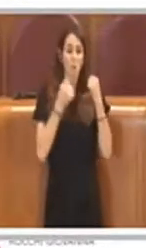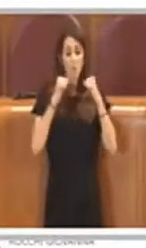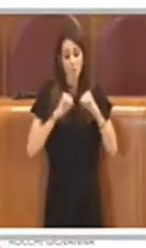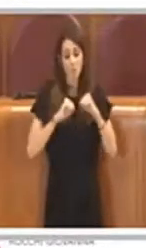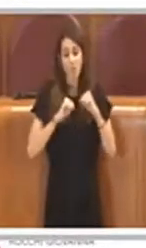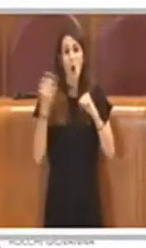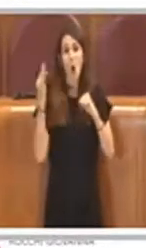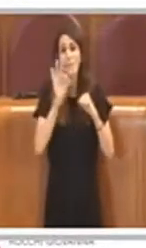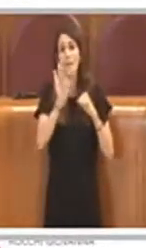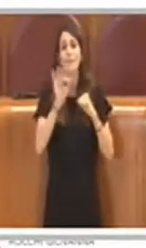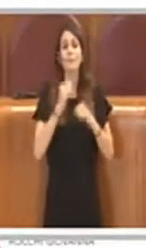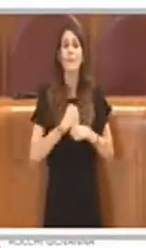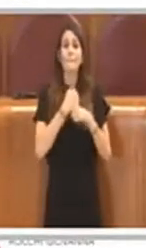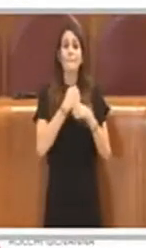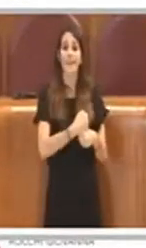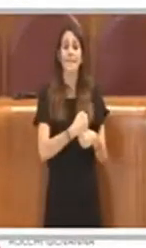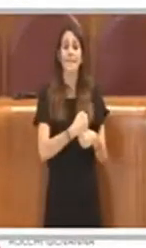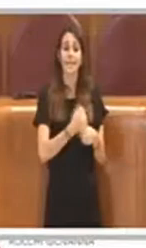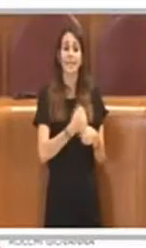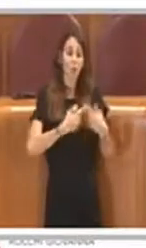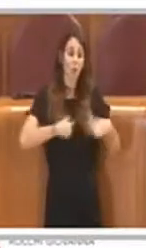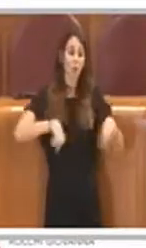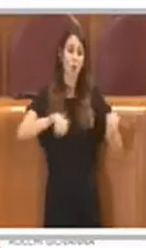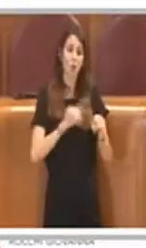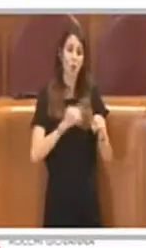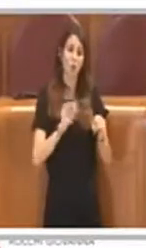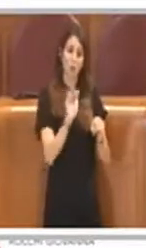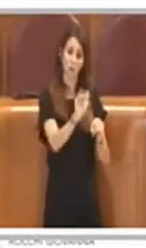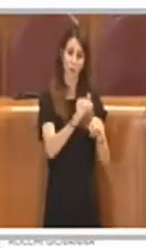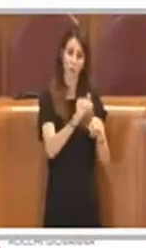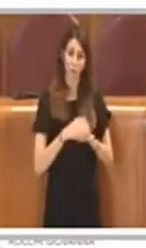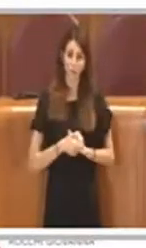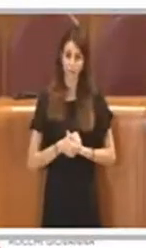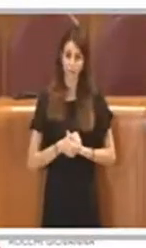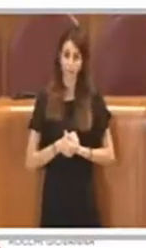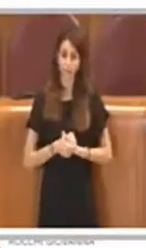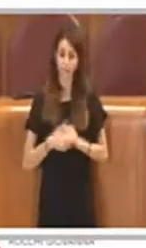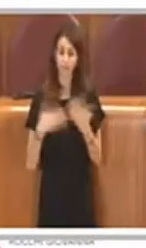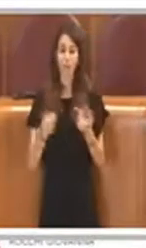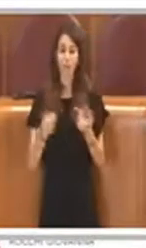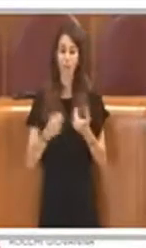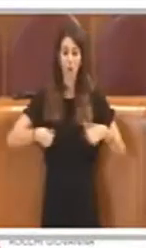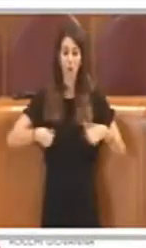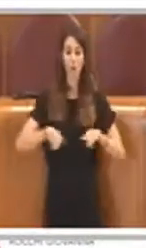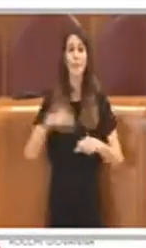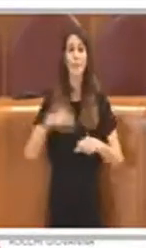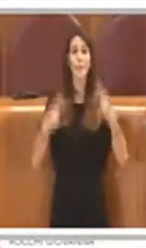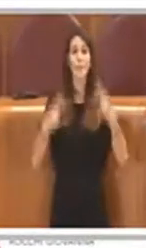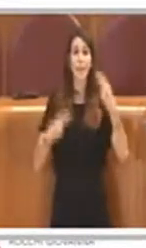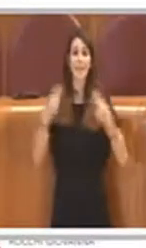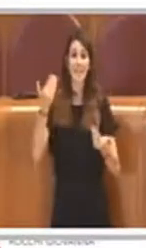successive fasi. La Commissione Bilancio